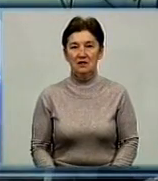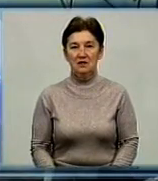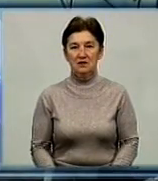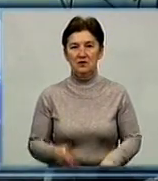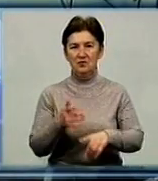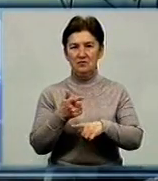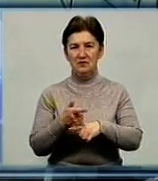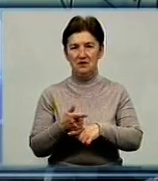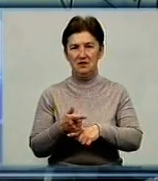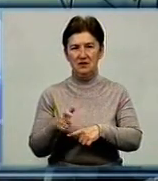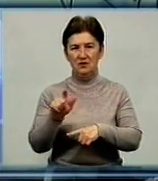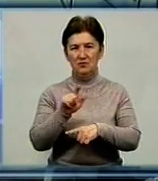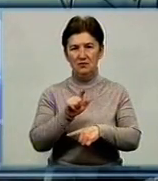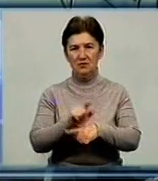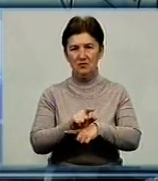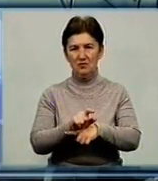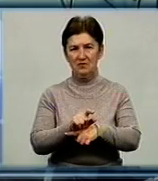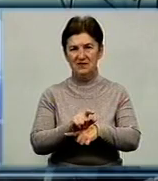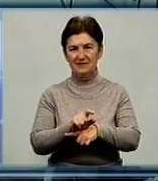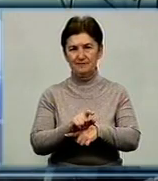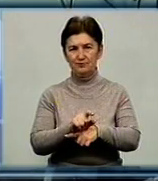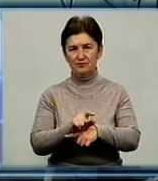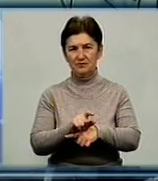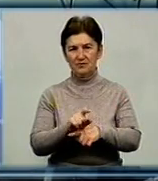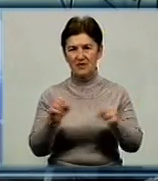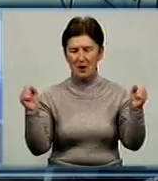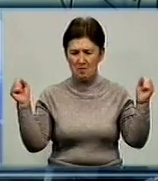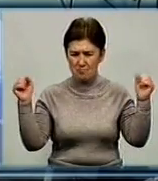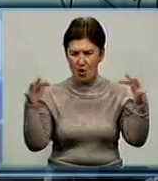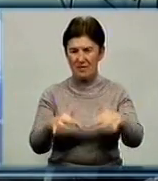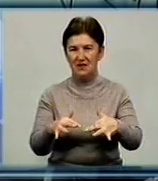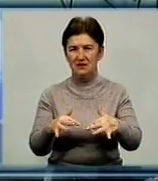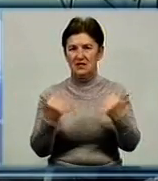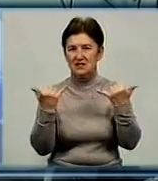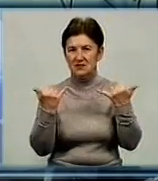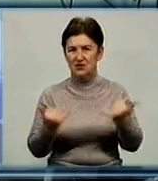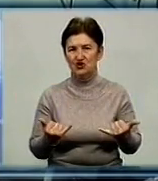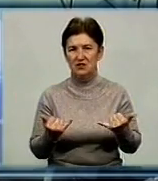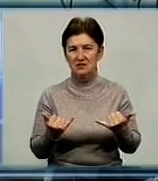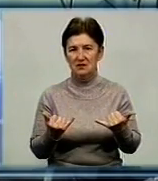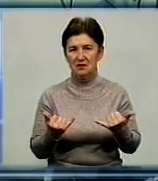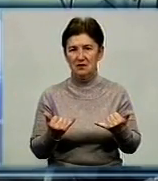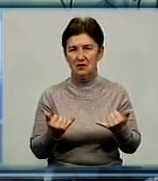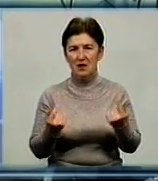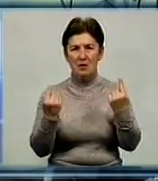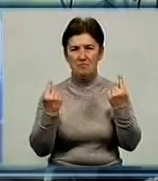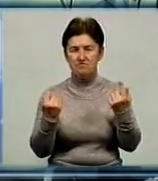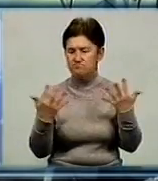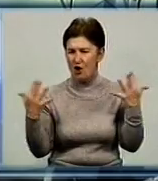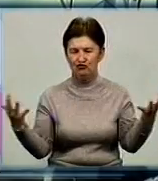Для більш швидкої мобільності, маневренності, зараз велика нужда